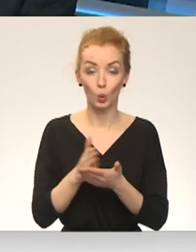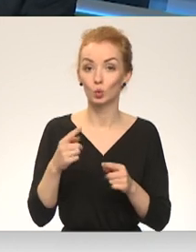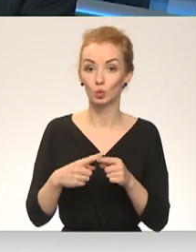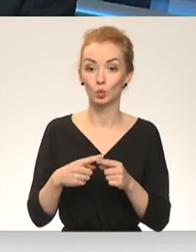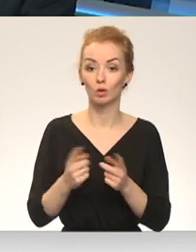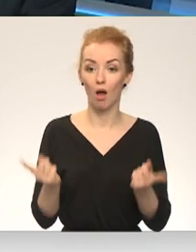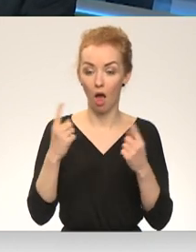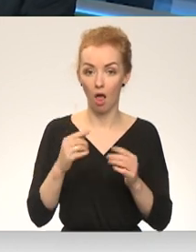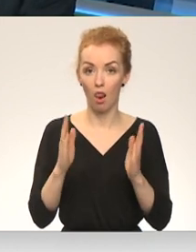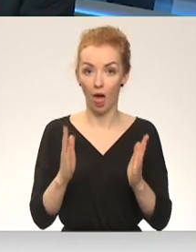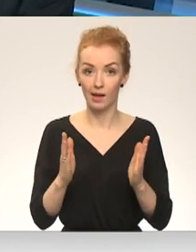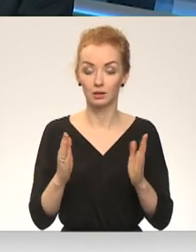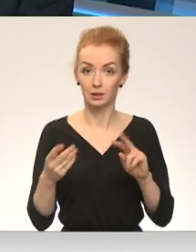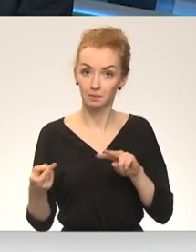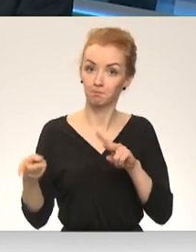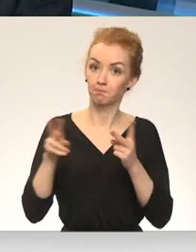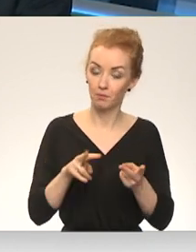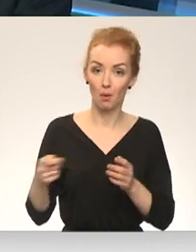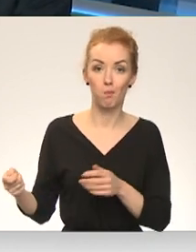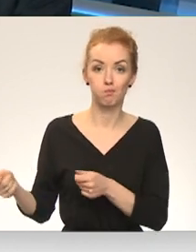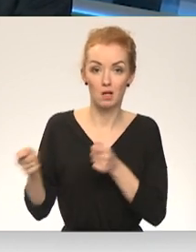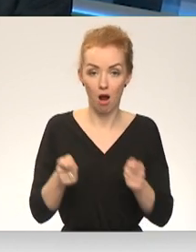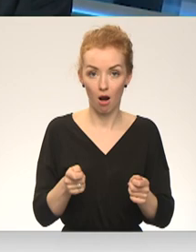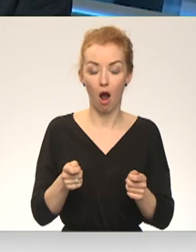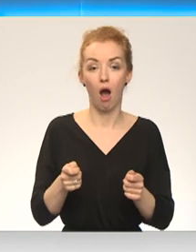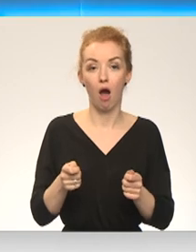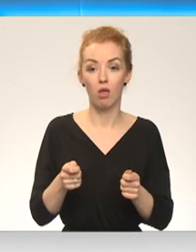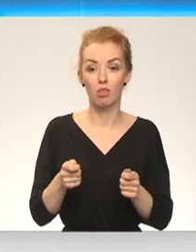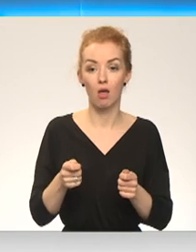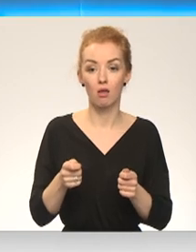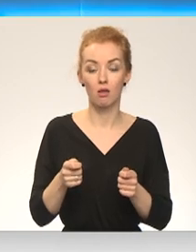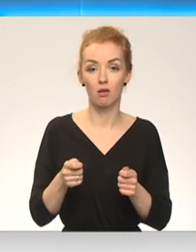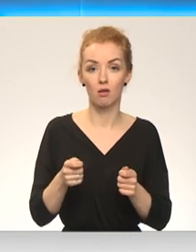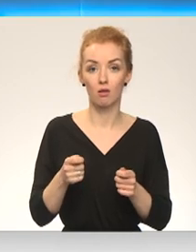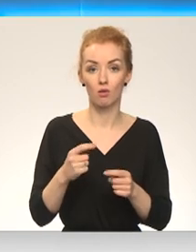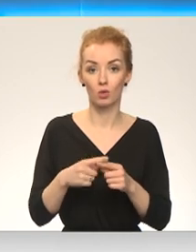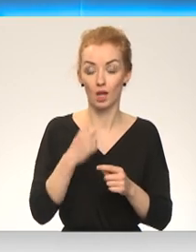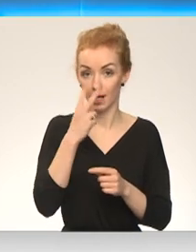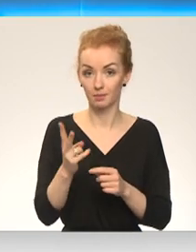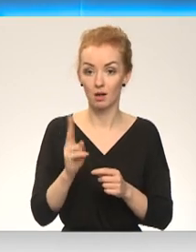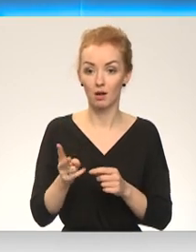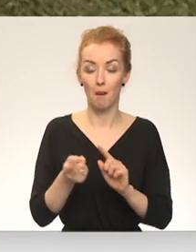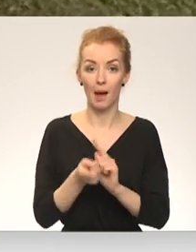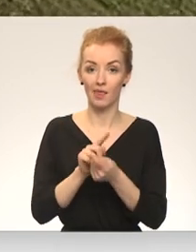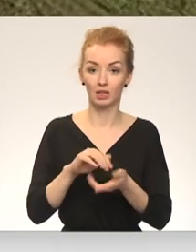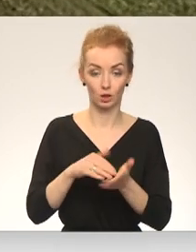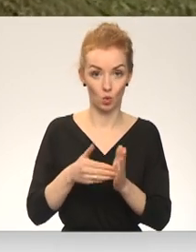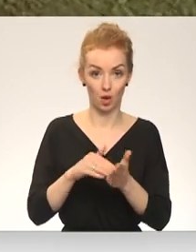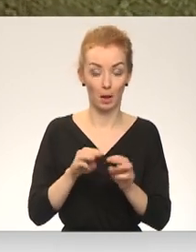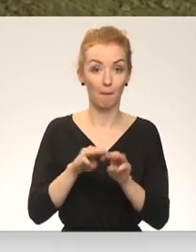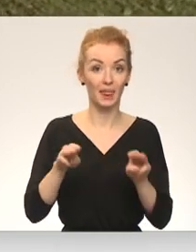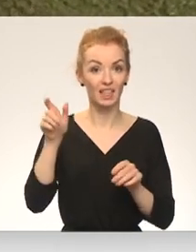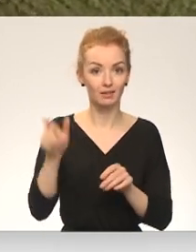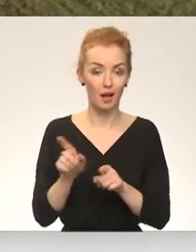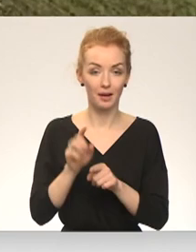Laiks ir pārkārtot pie gādas, gads. Redzēsim, kā attīstās situācija. Ministrs